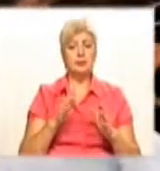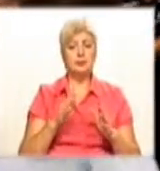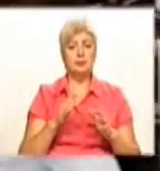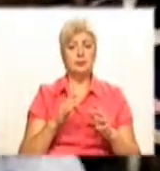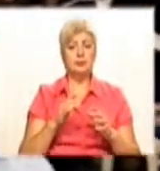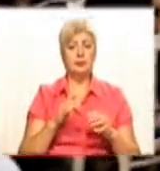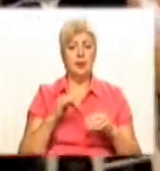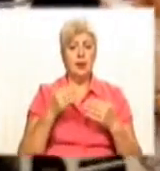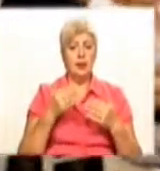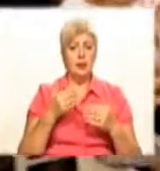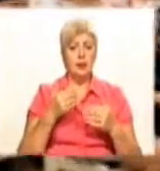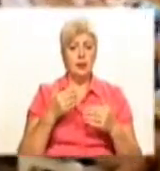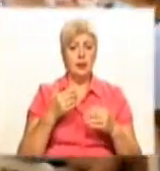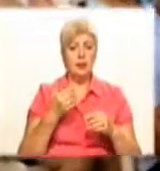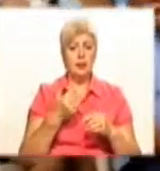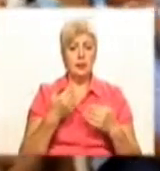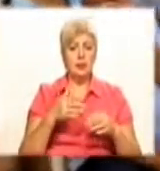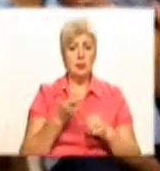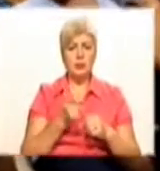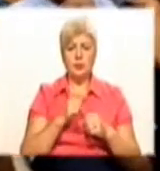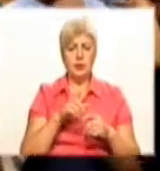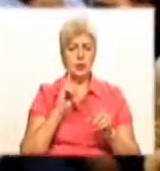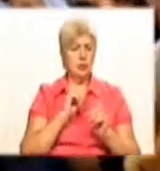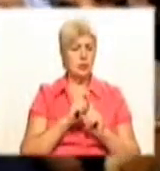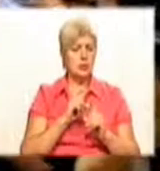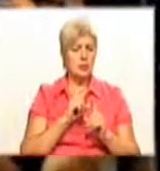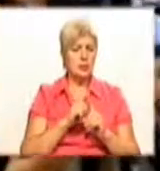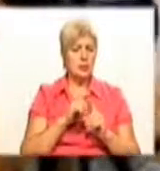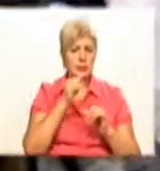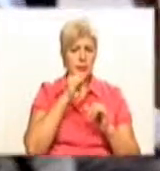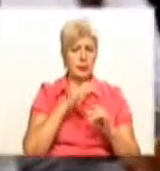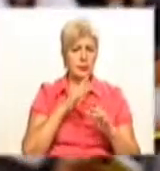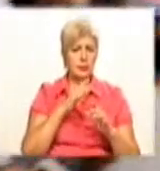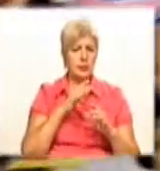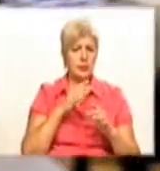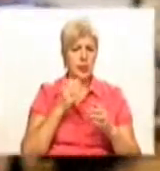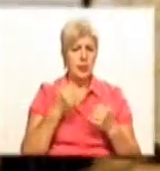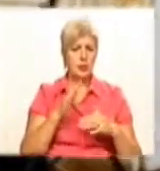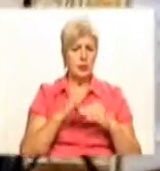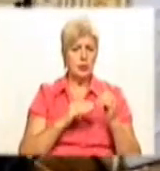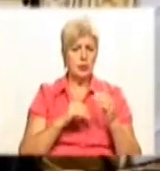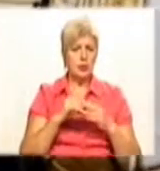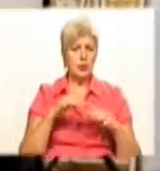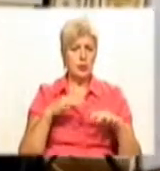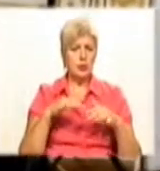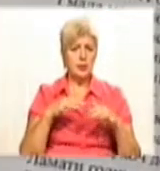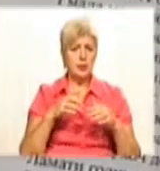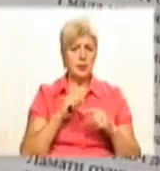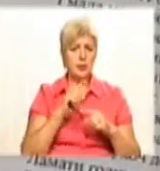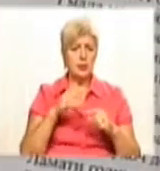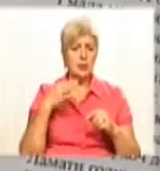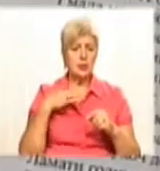І більше ні слова не мовила в голос. Вона лиш губи тримтіли на певної молитві за сина.